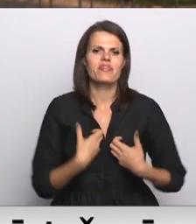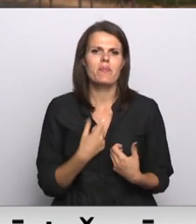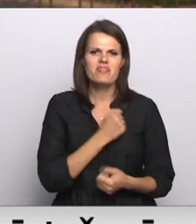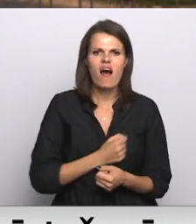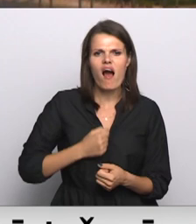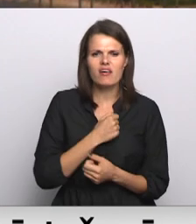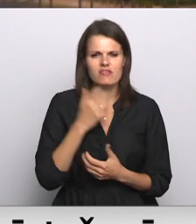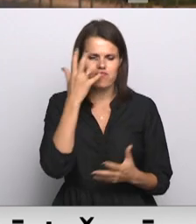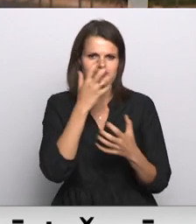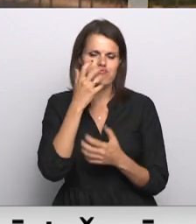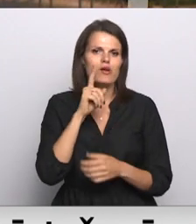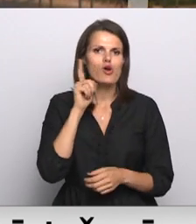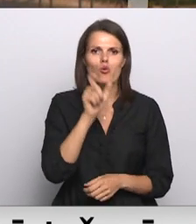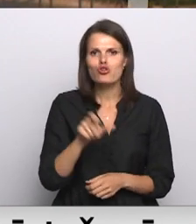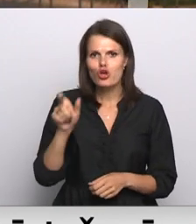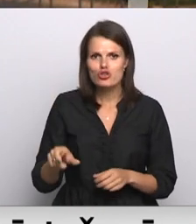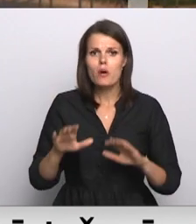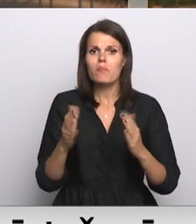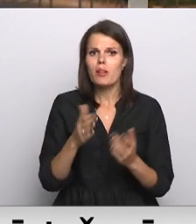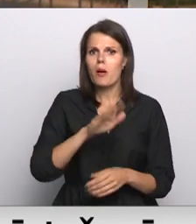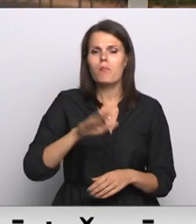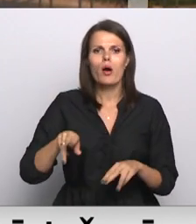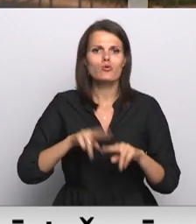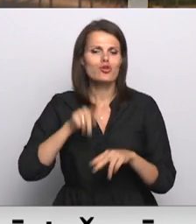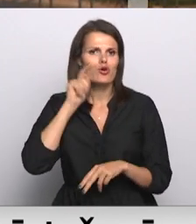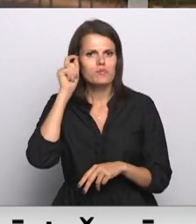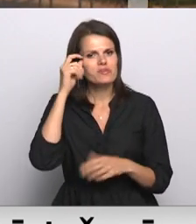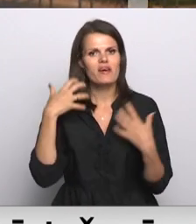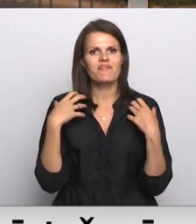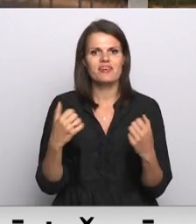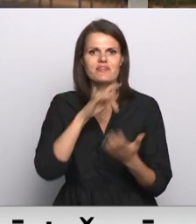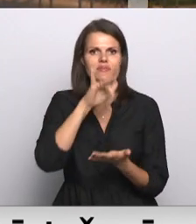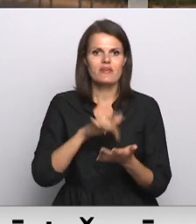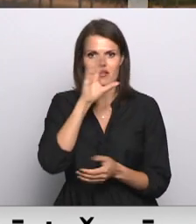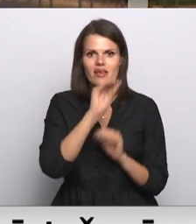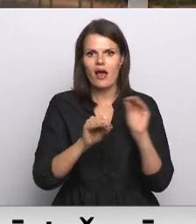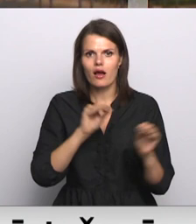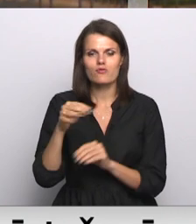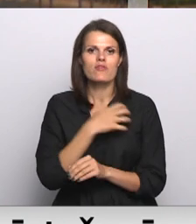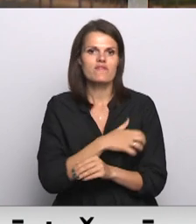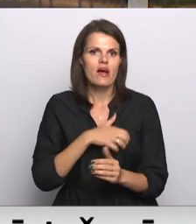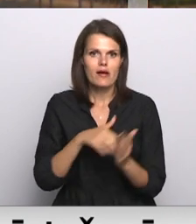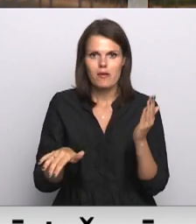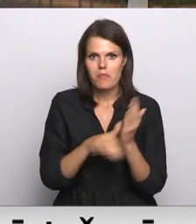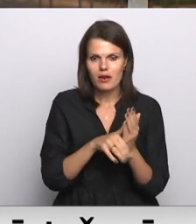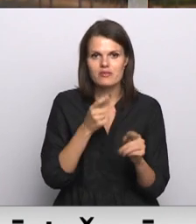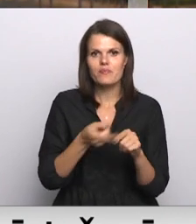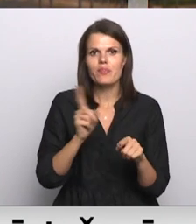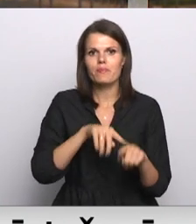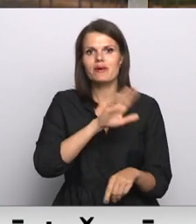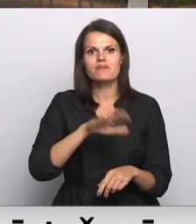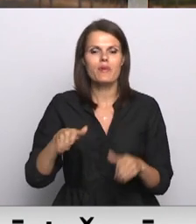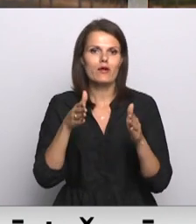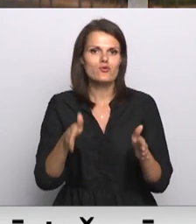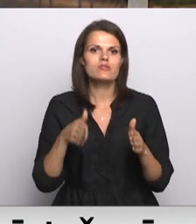agresijas māktam jaunietim. Taču, lai bērnu un jauniešu psihiskās veselības centru iekārtotu, nepieciešama palīdzība. Un tādēļ bērnu